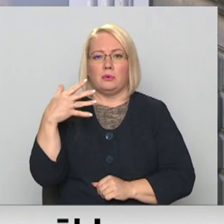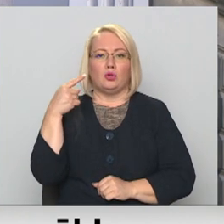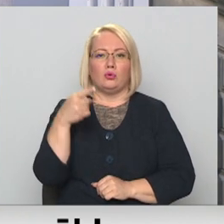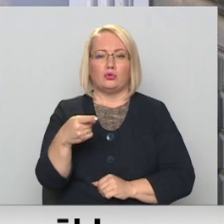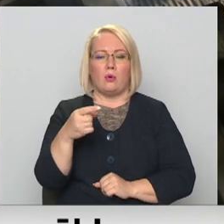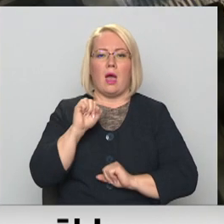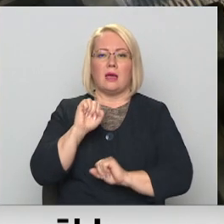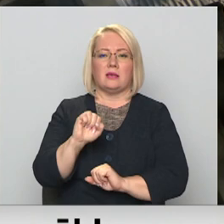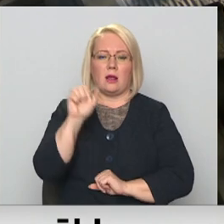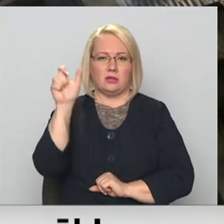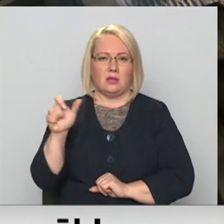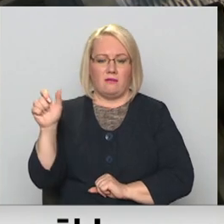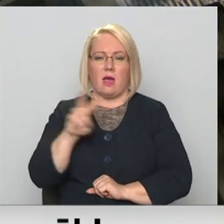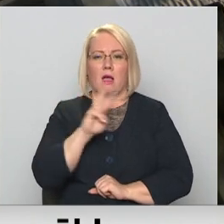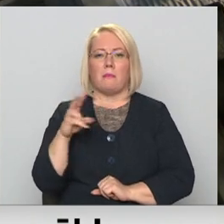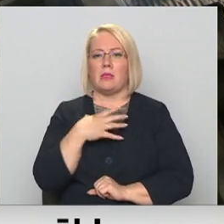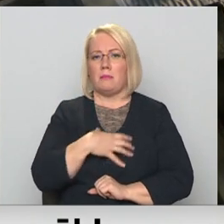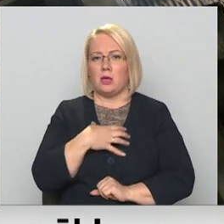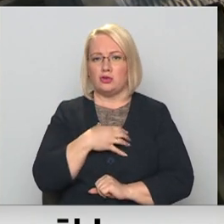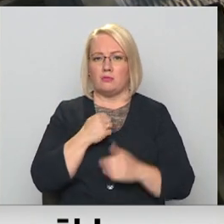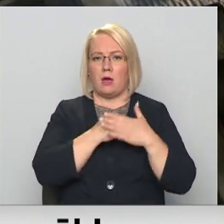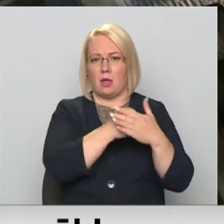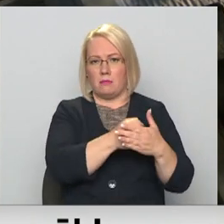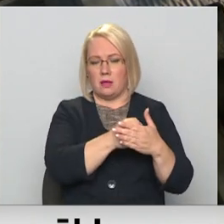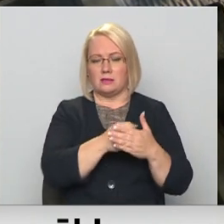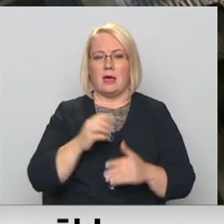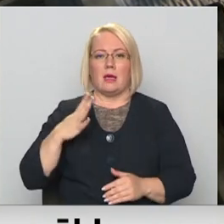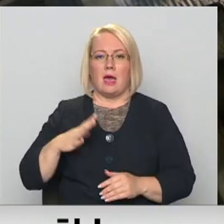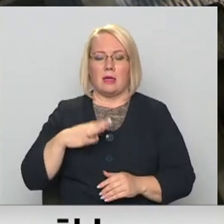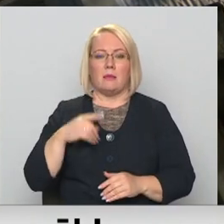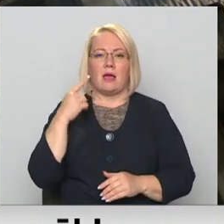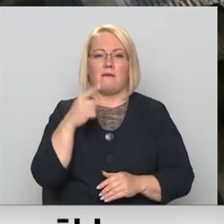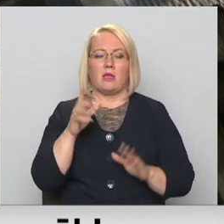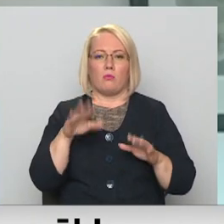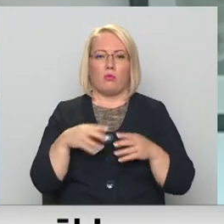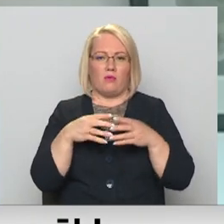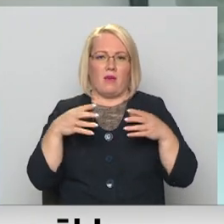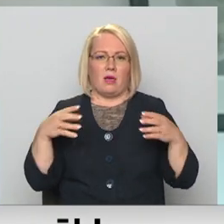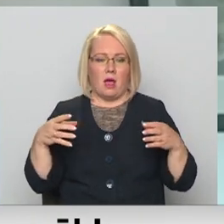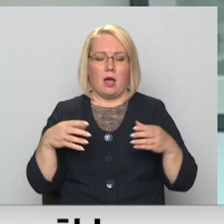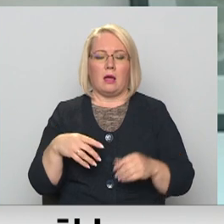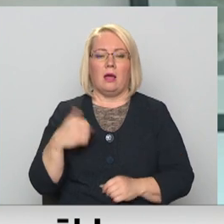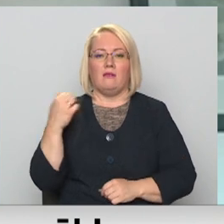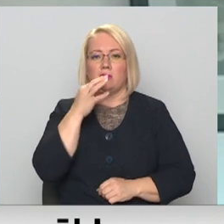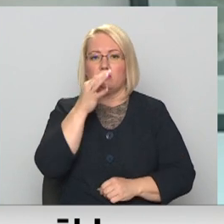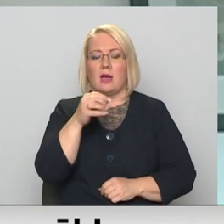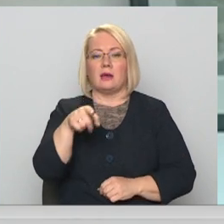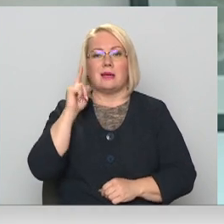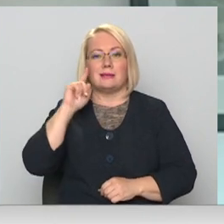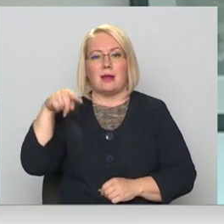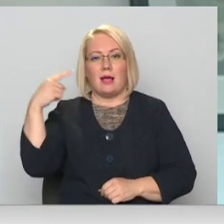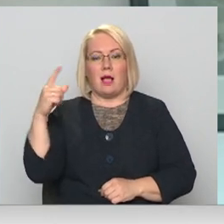aizsargāto cilvēku, kuriem būs nepieciešams atbalsts. Gaināms, ka viņi var atkļūt vairāk. Tas trakākais moments, ka